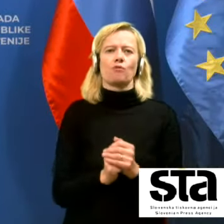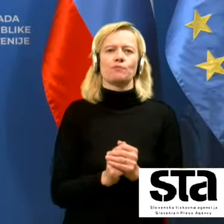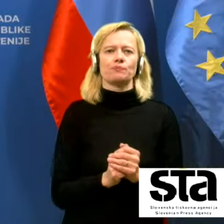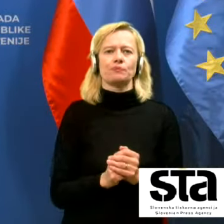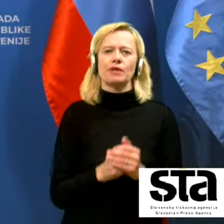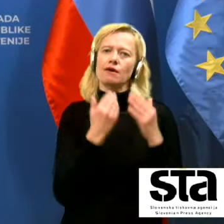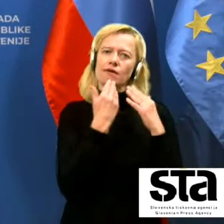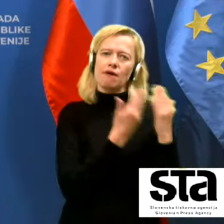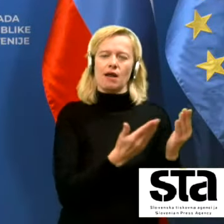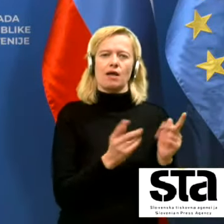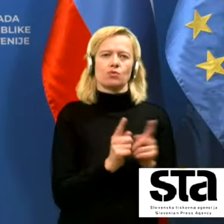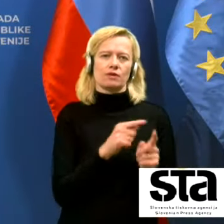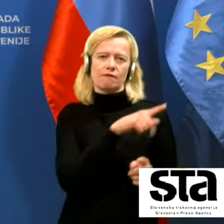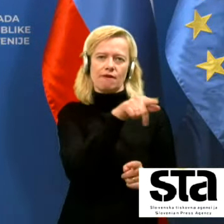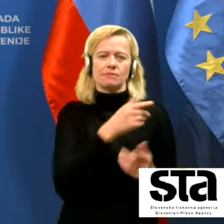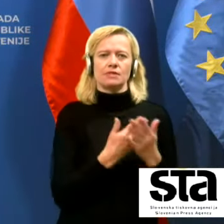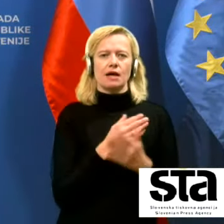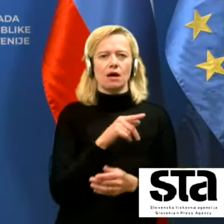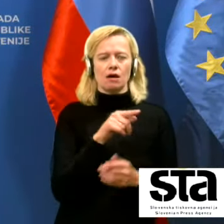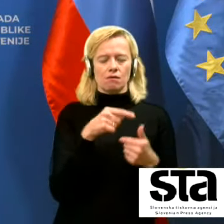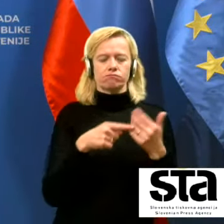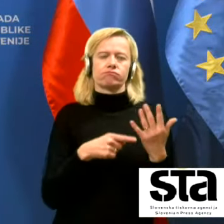Hvala tudi vam za ta vprašanja.